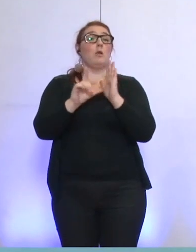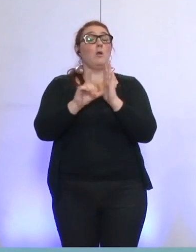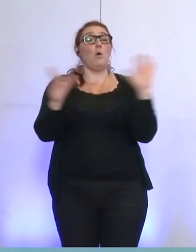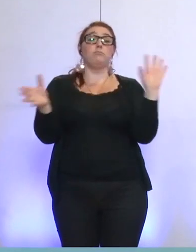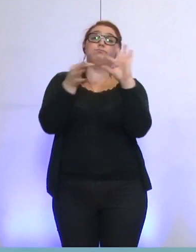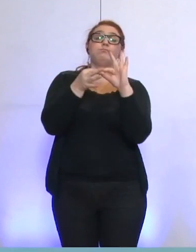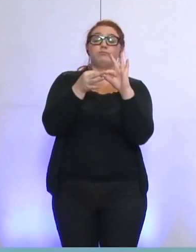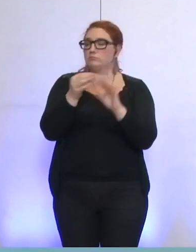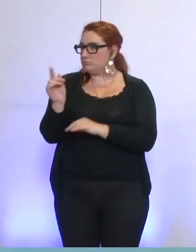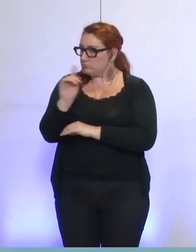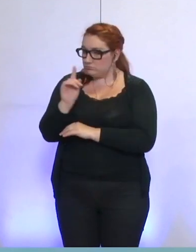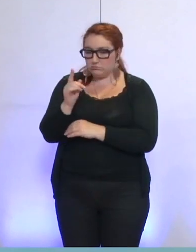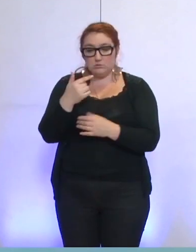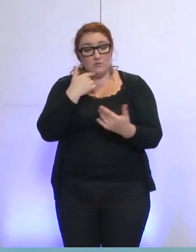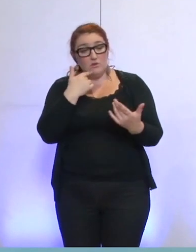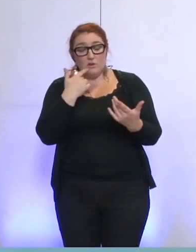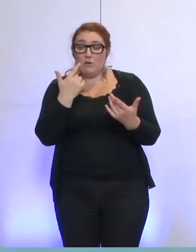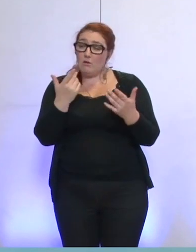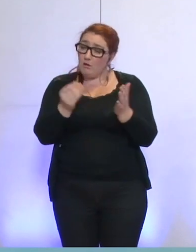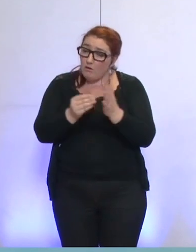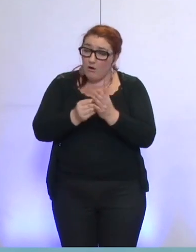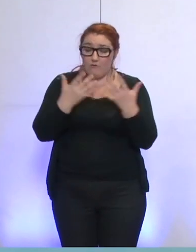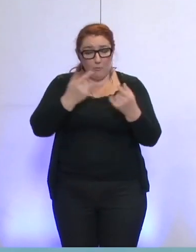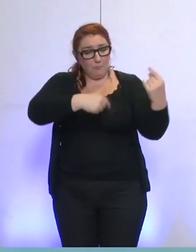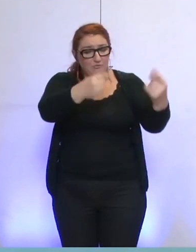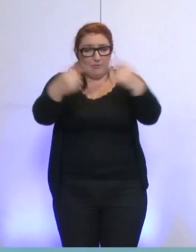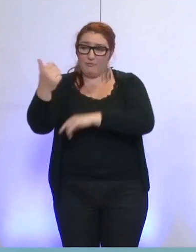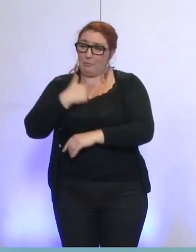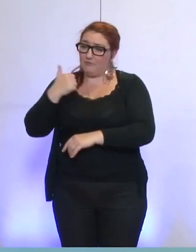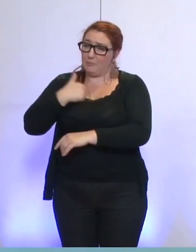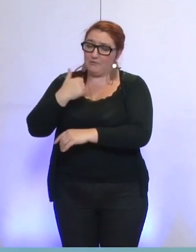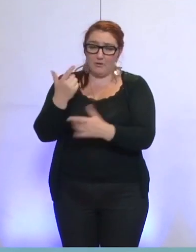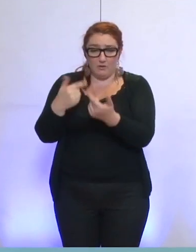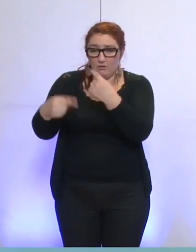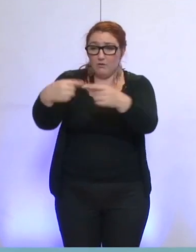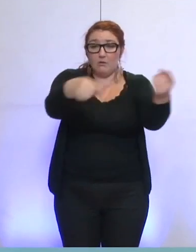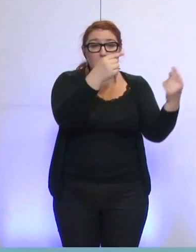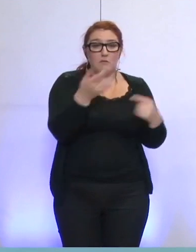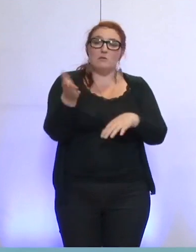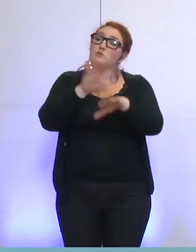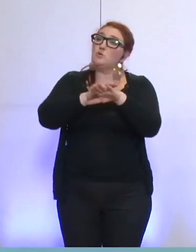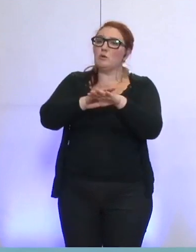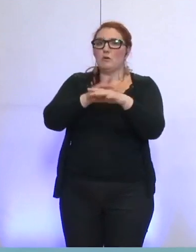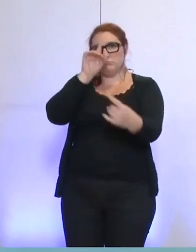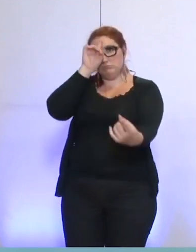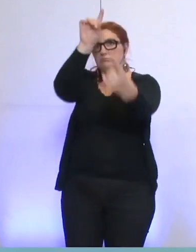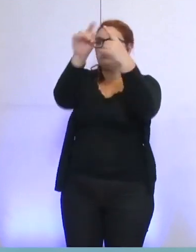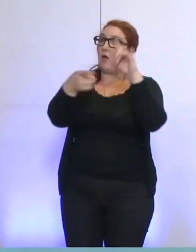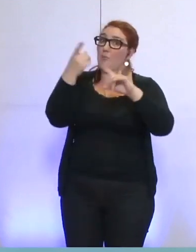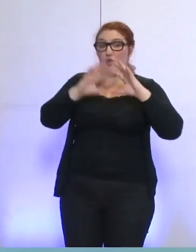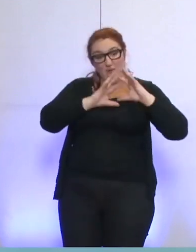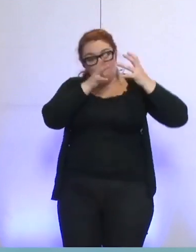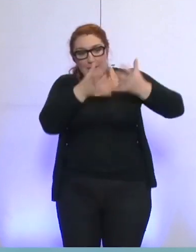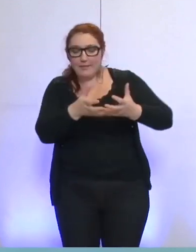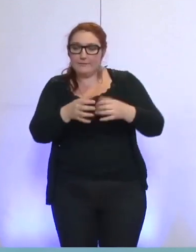énergétique, à savoir une nouvelle vague de privatisation du secteur en toile de fond d'un enjeu qui se veut planétaire. Dans le cadre du